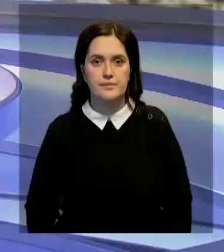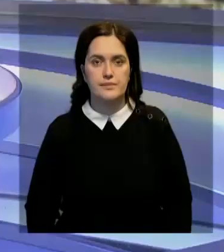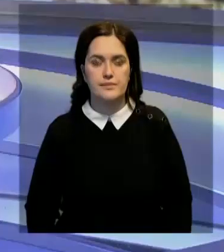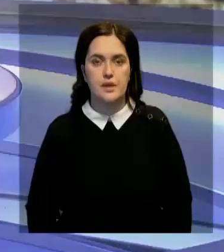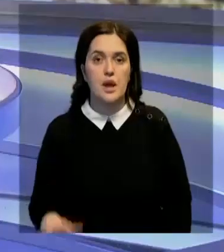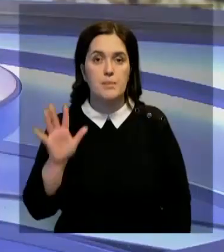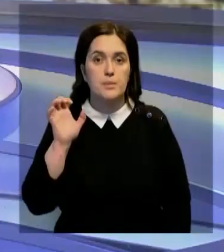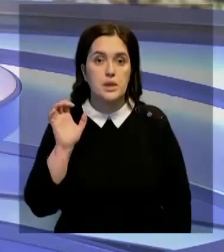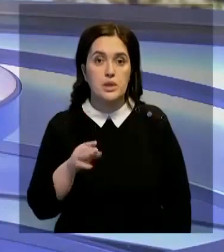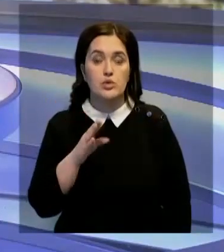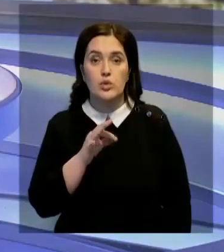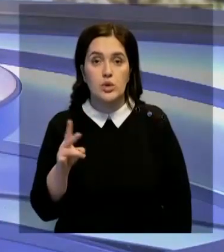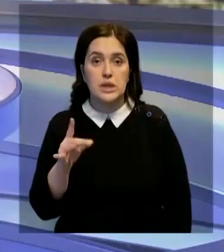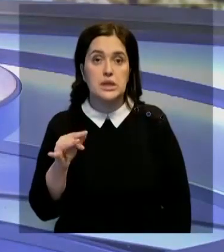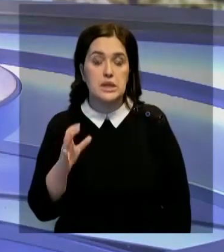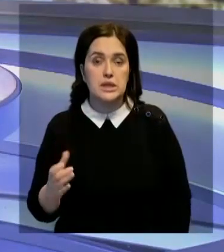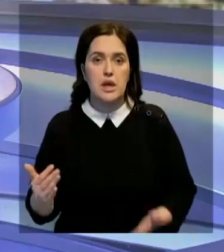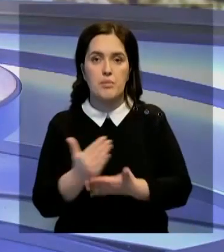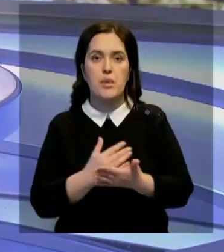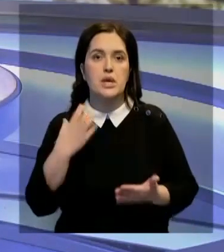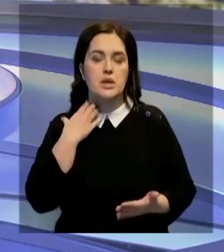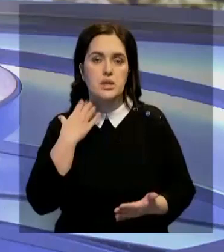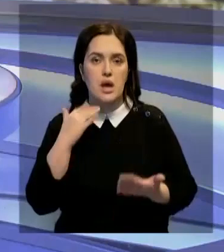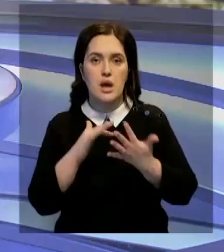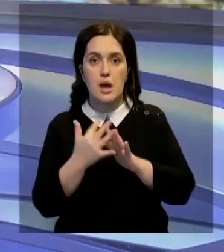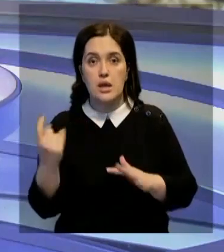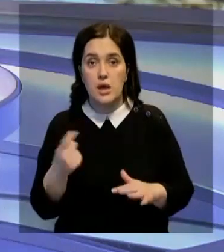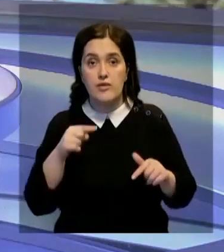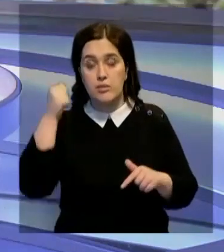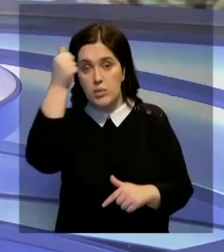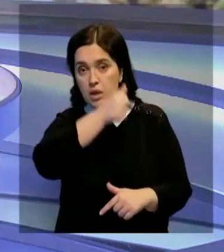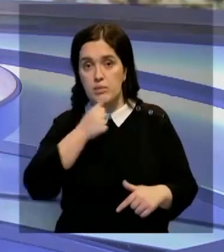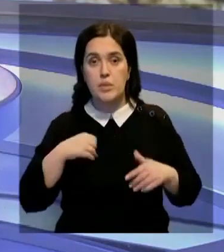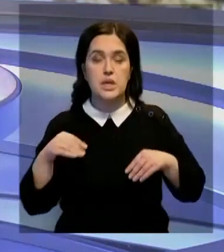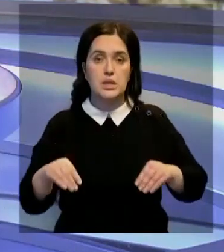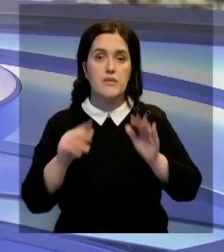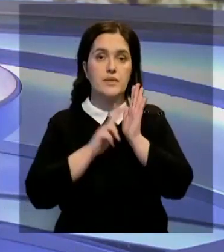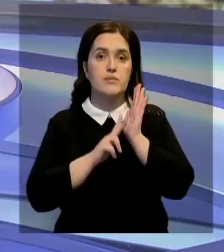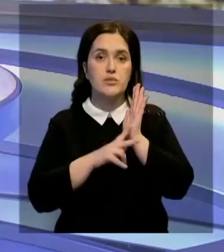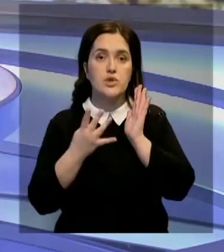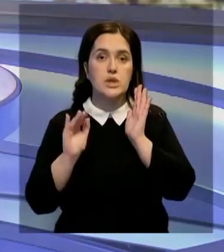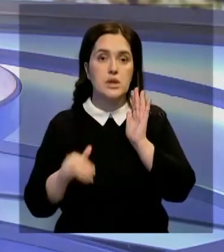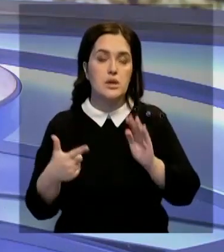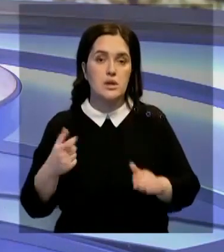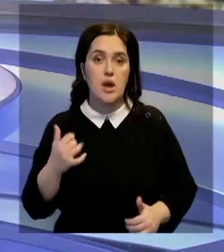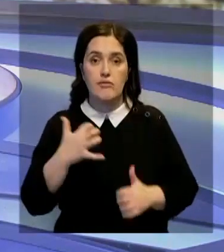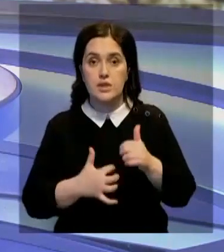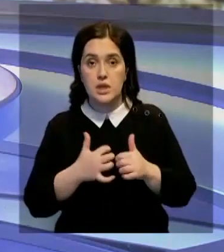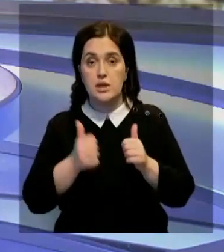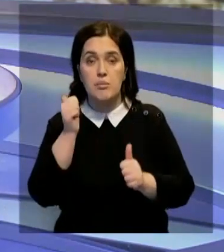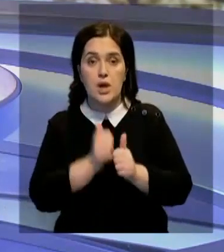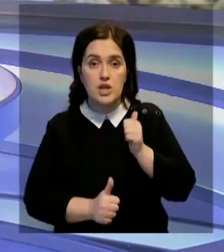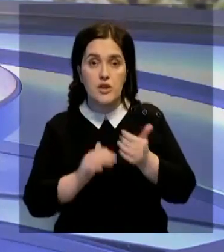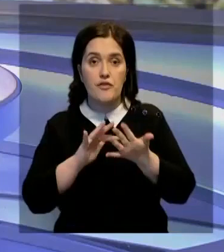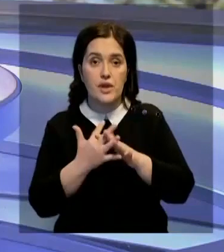500 тысяч тонн риса собрали Хазлардинские аграрии. В этом году культурой было засеяно около 84 тысяч гектаров. В